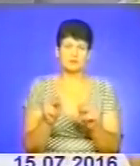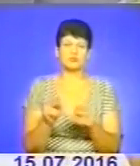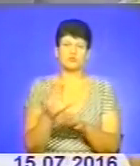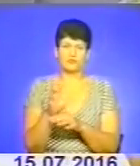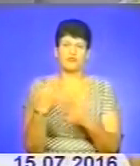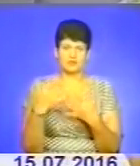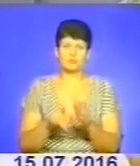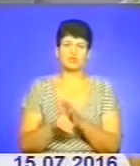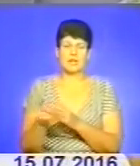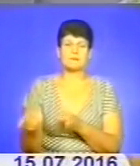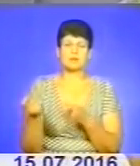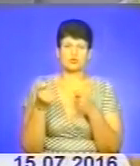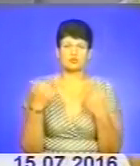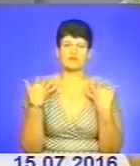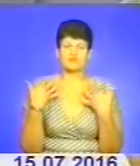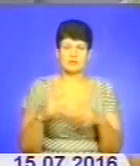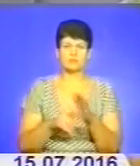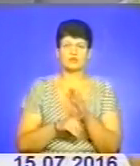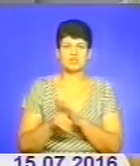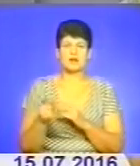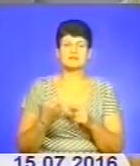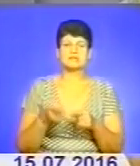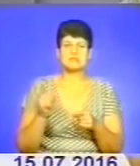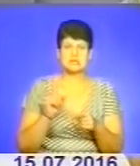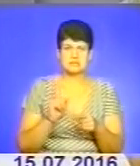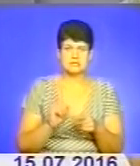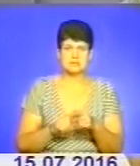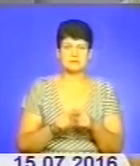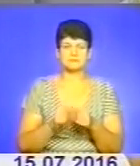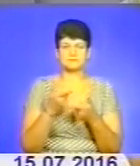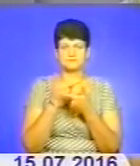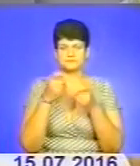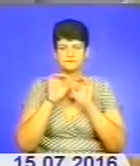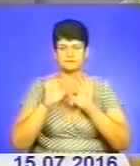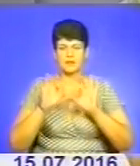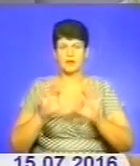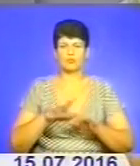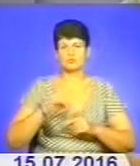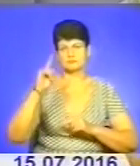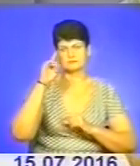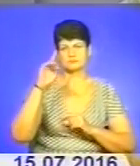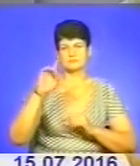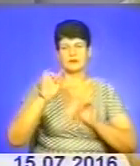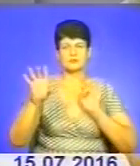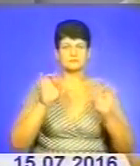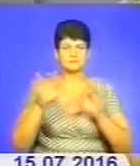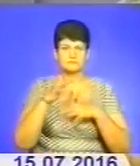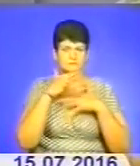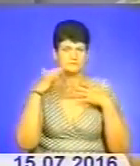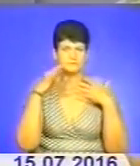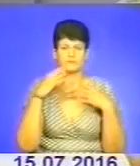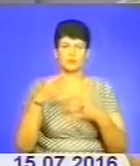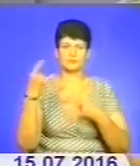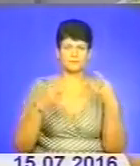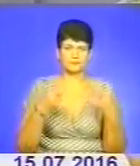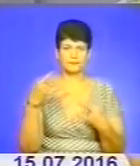приносити через те, що вже запущений цей проєкт. Він був трошки розпігараний як в мережі, так і по радіо і телебаченню. До